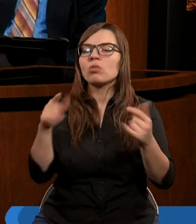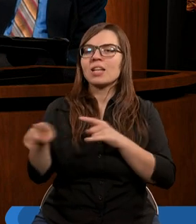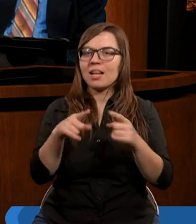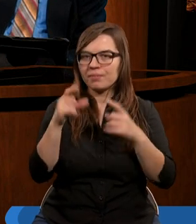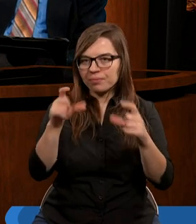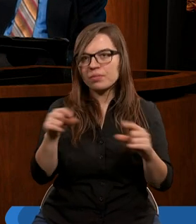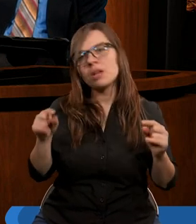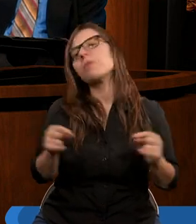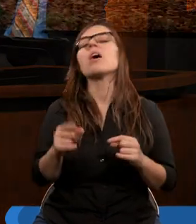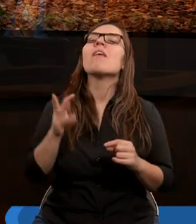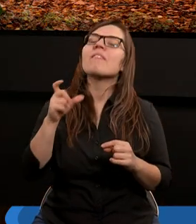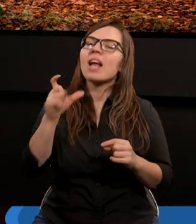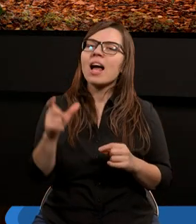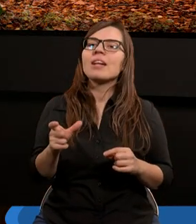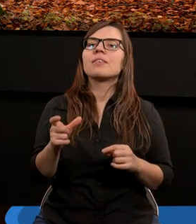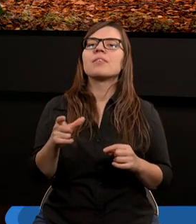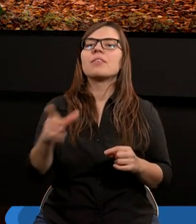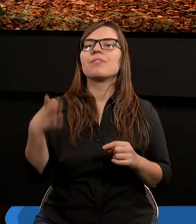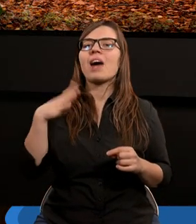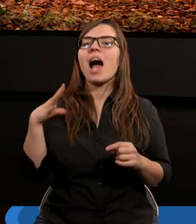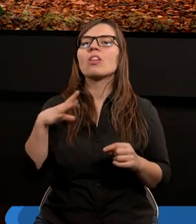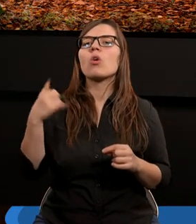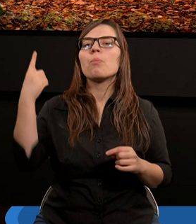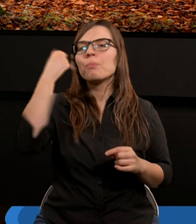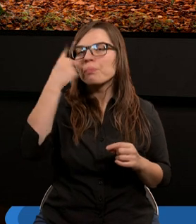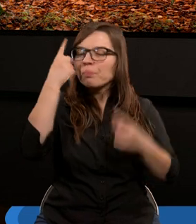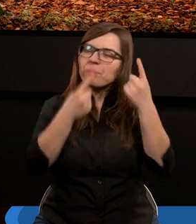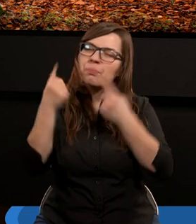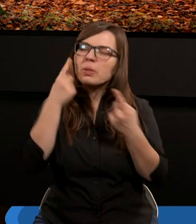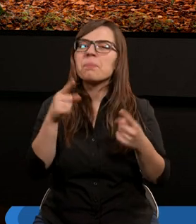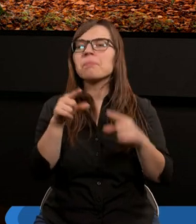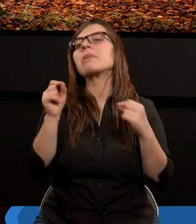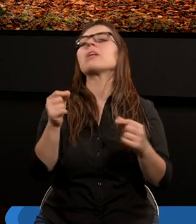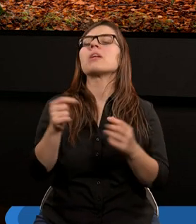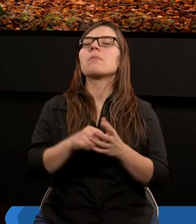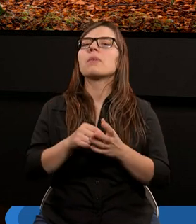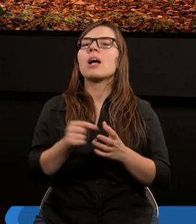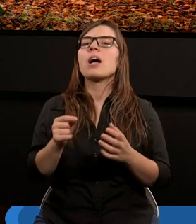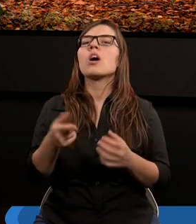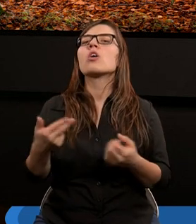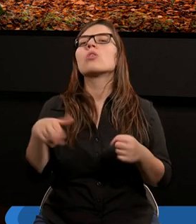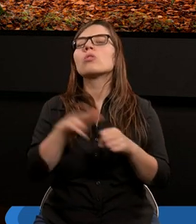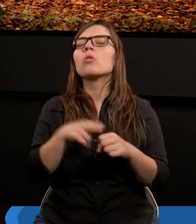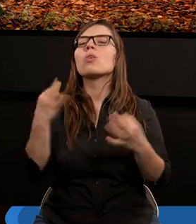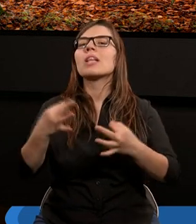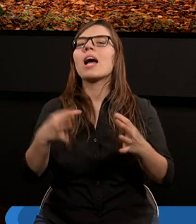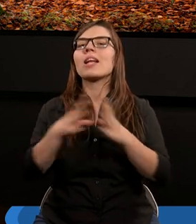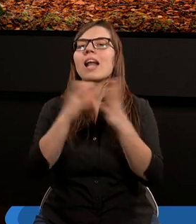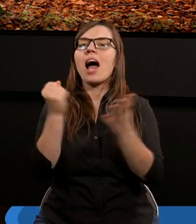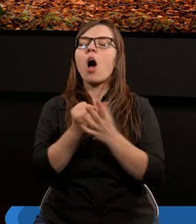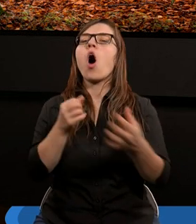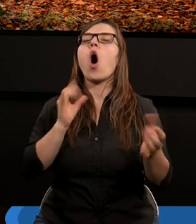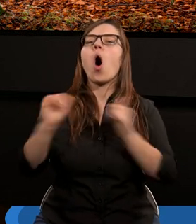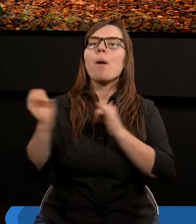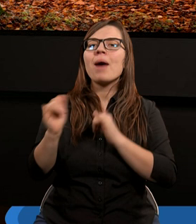zakony. Więc warto się zastanowić, który teraz zakon